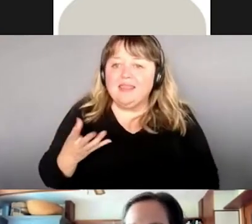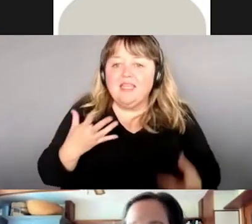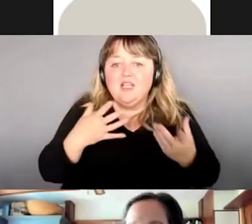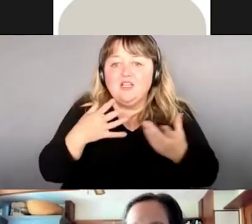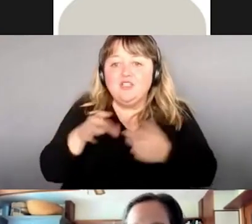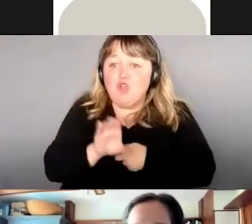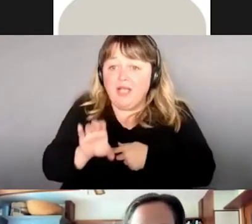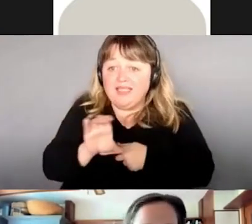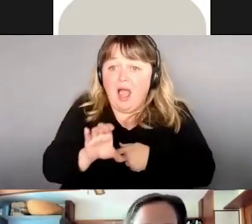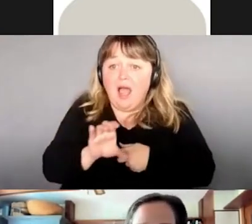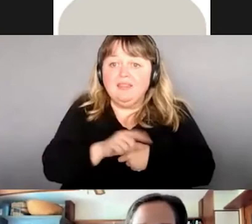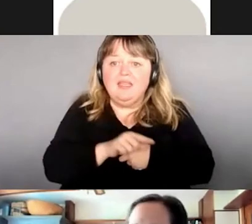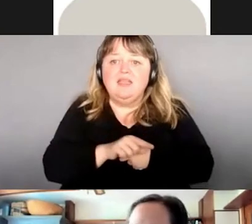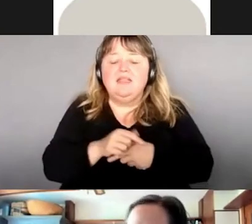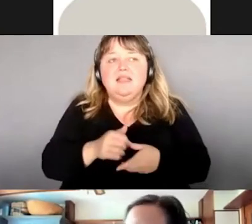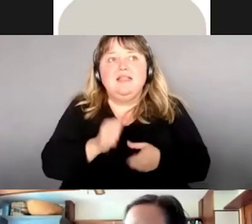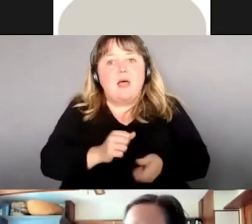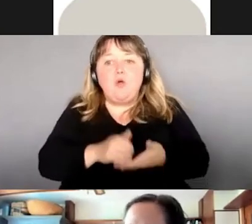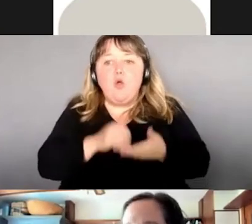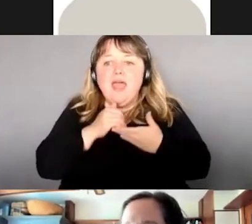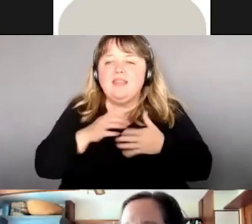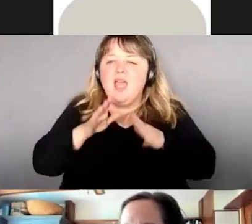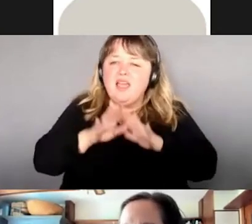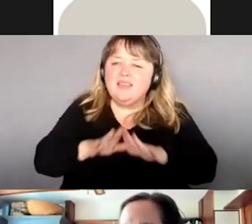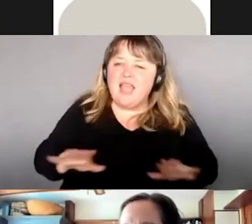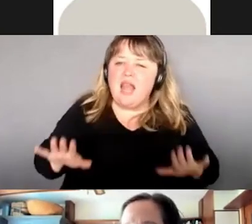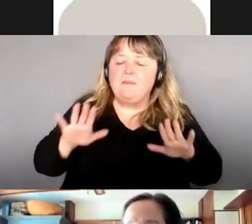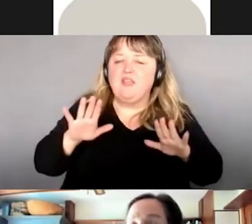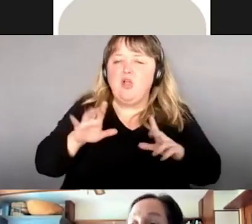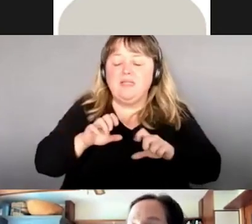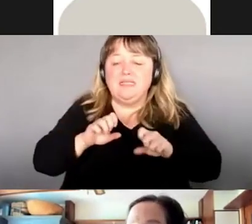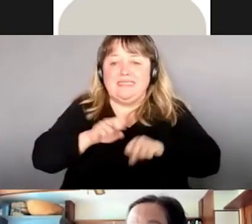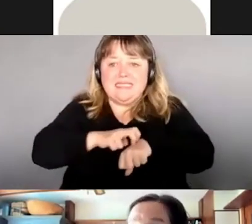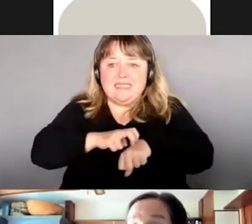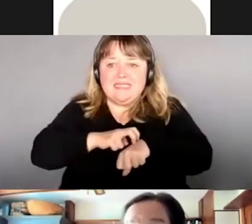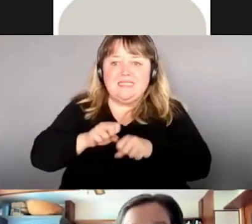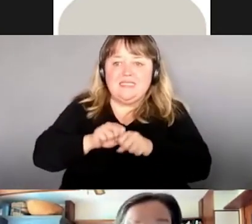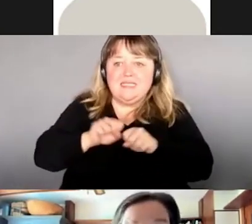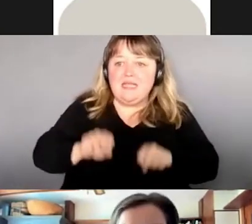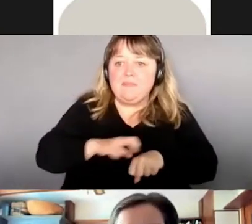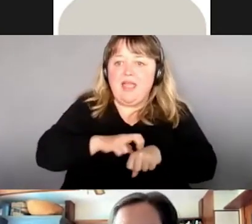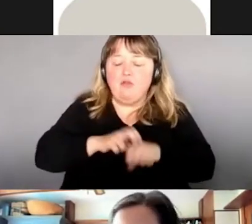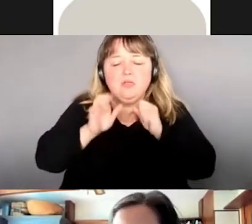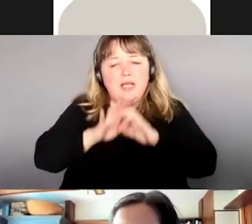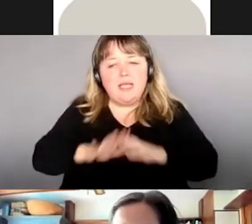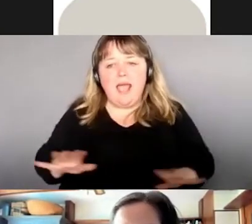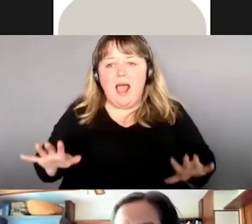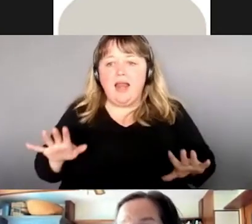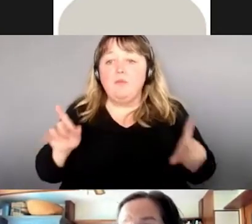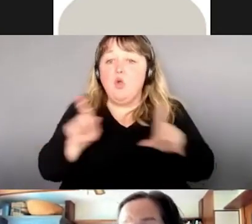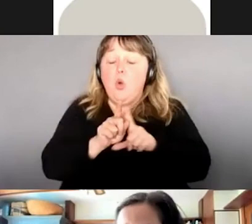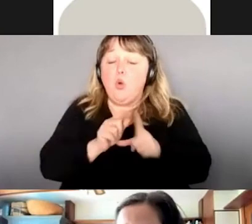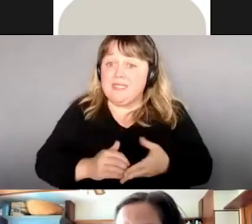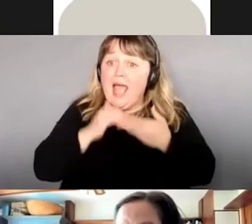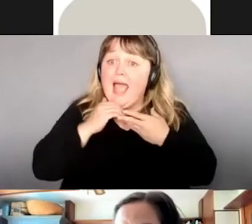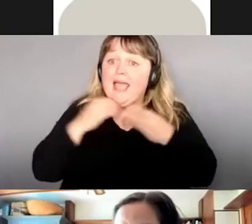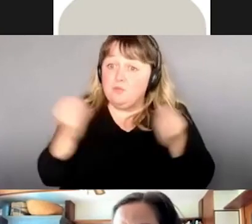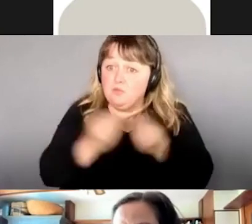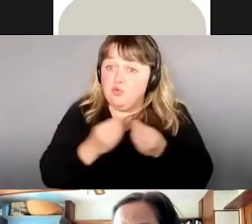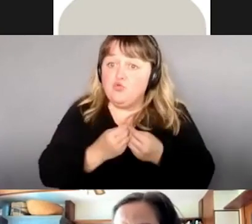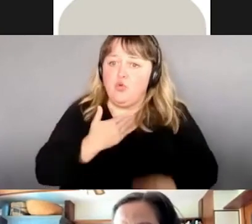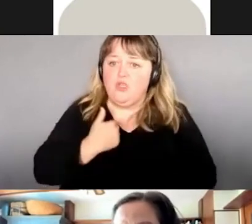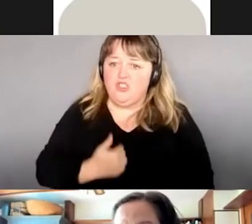plante qui aide à calmer un peu le système nerveux, à aider vraiment beaucoup la digestion. Si vous avez